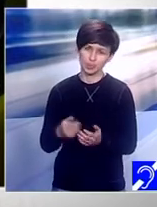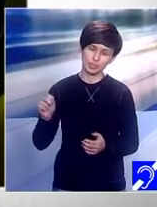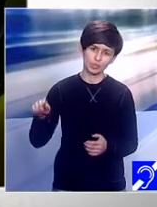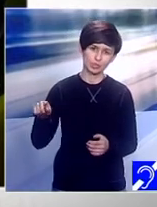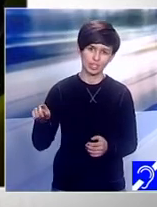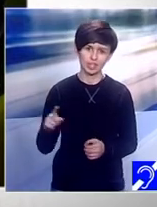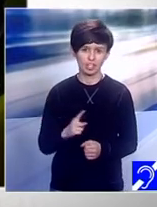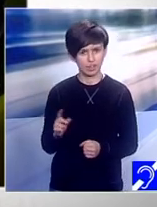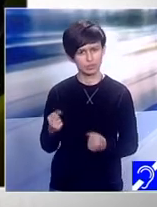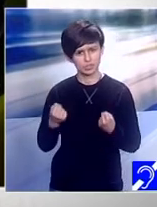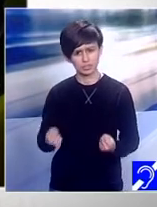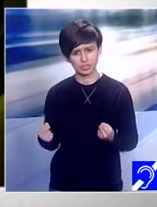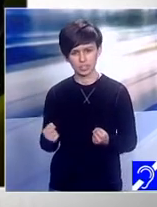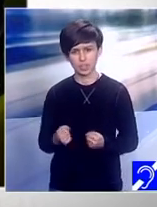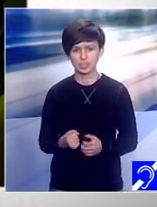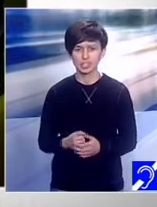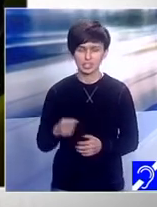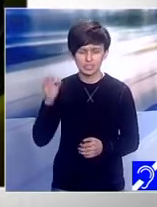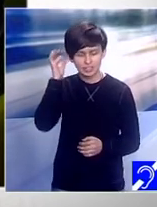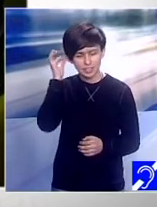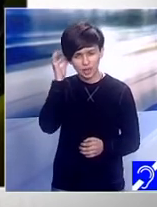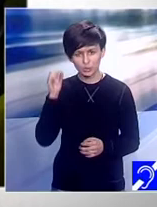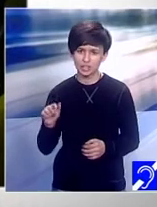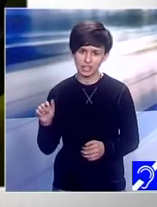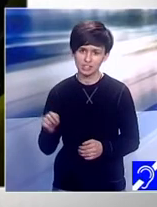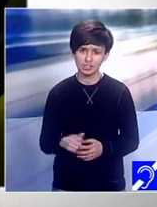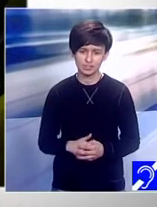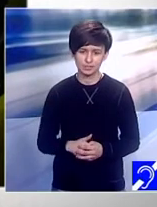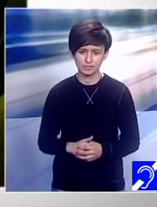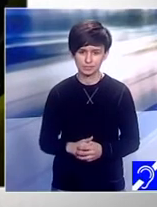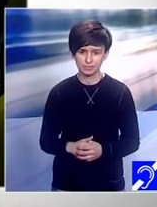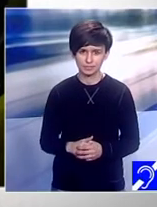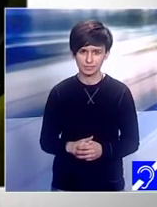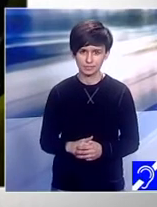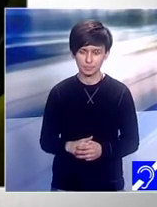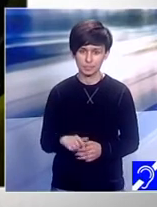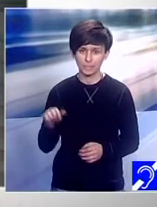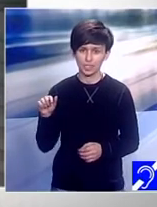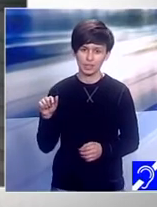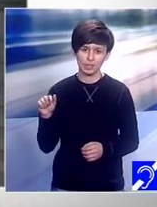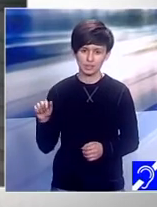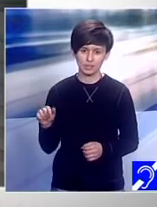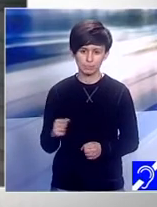servici câți ani a lucrat acolo? câți ani ai lucrat Daniel? 16 ani 16 ani